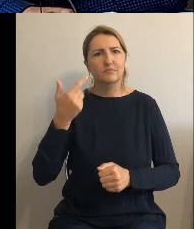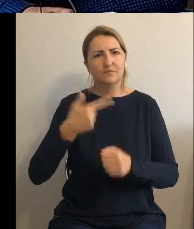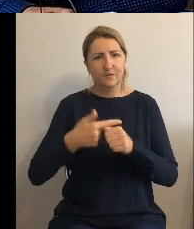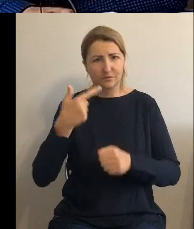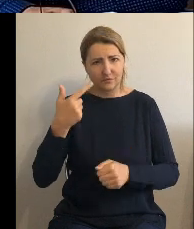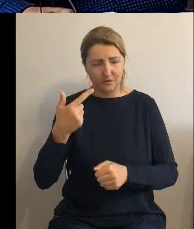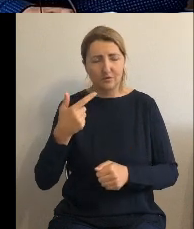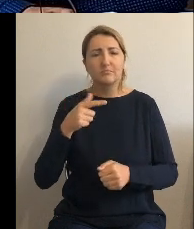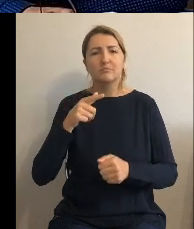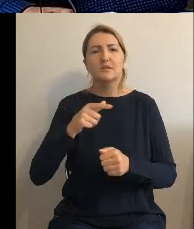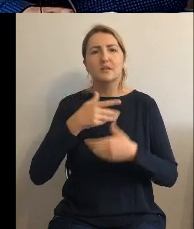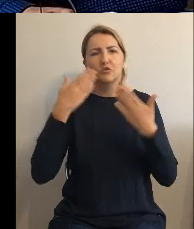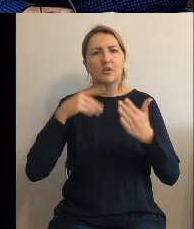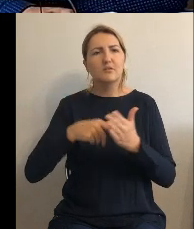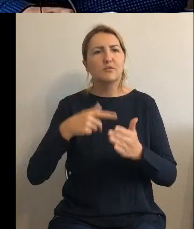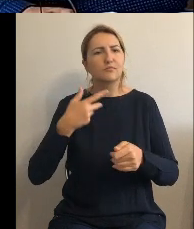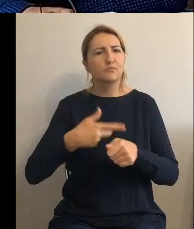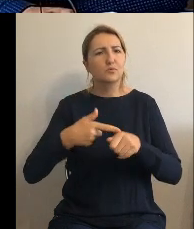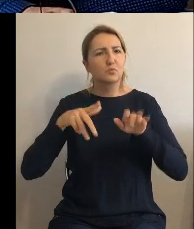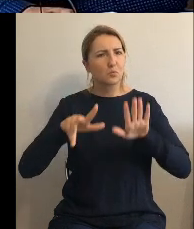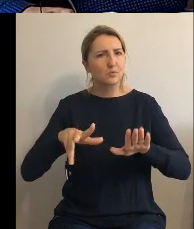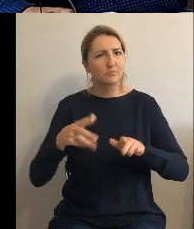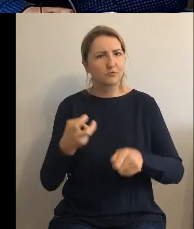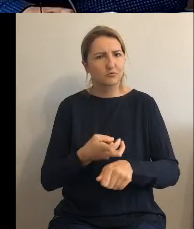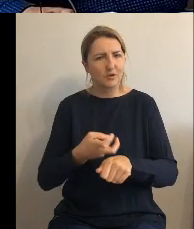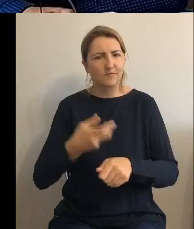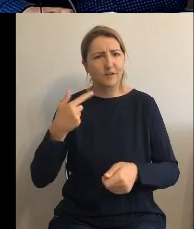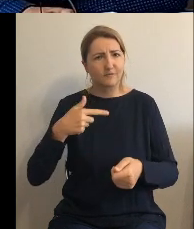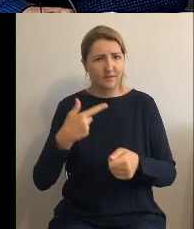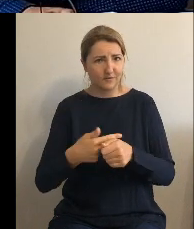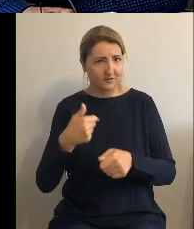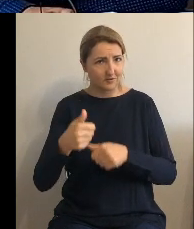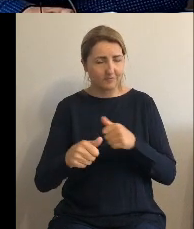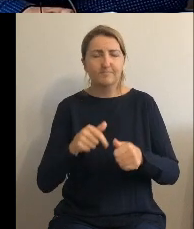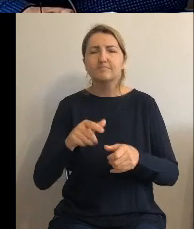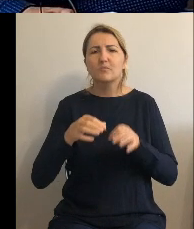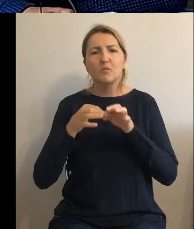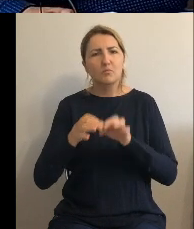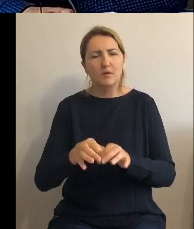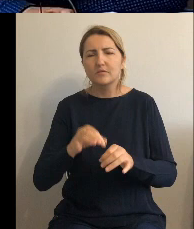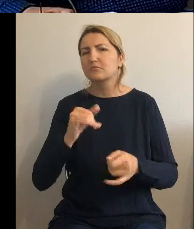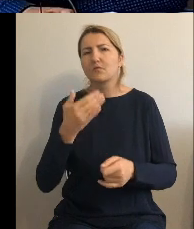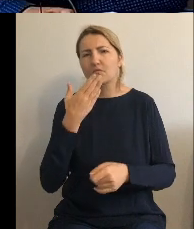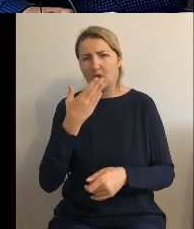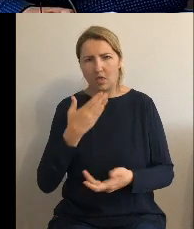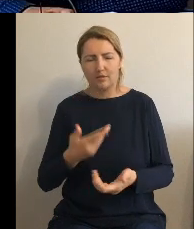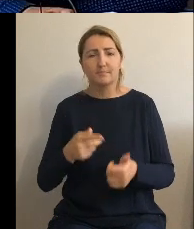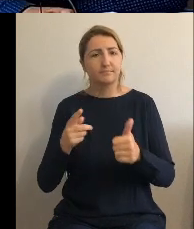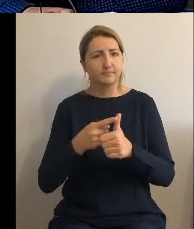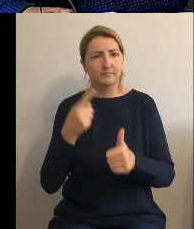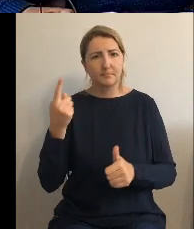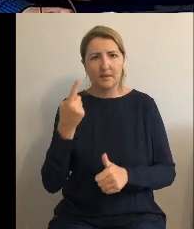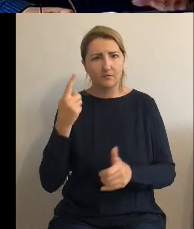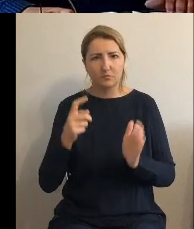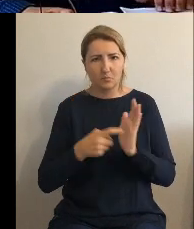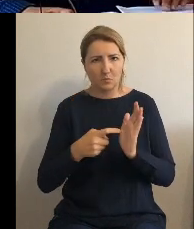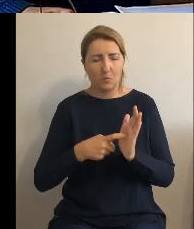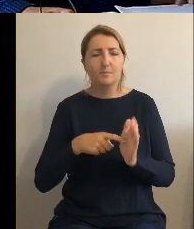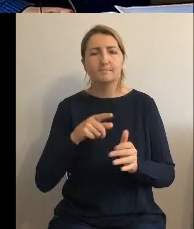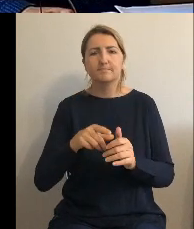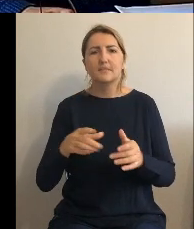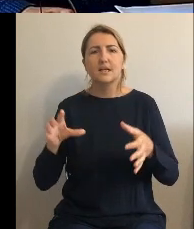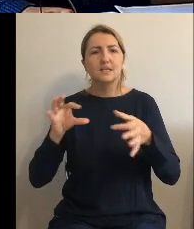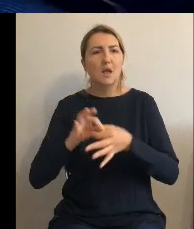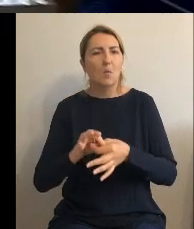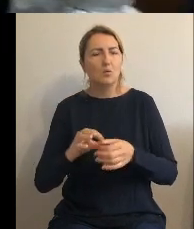czerwca 2021 roku. Prowadza się następujące zmiany. Punkt pierwszy. Załącznik numer 1 Wieloletnia